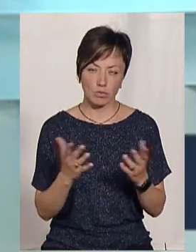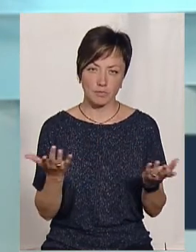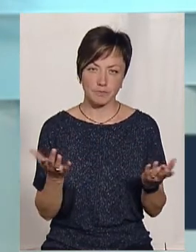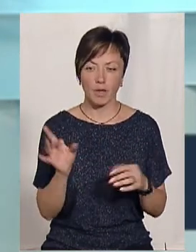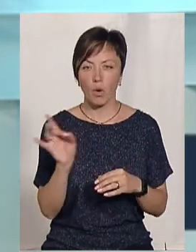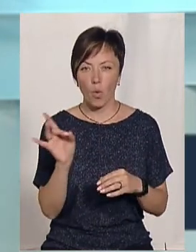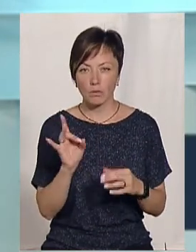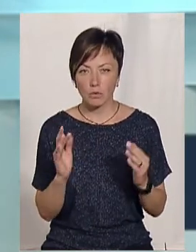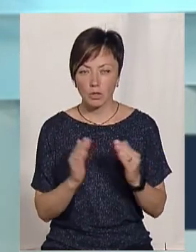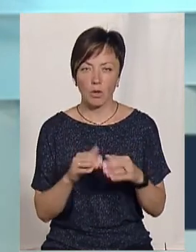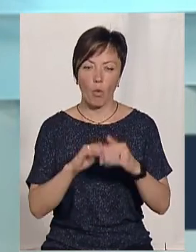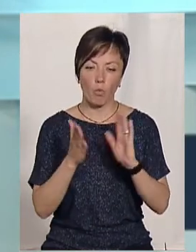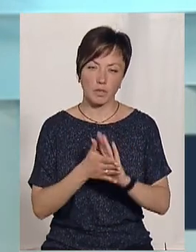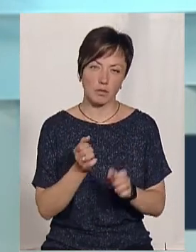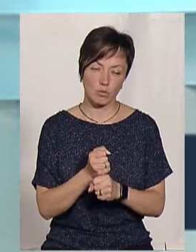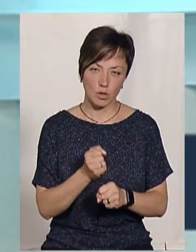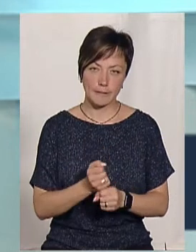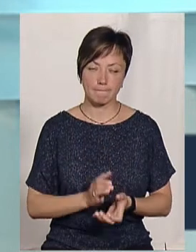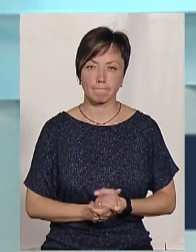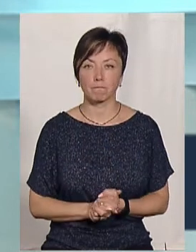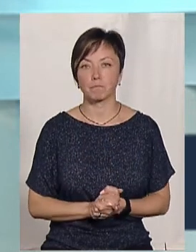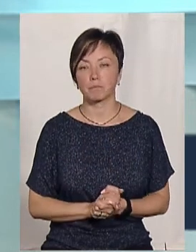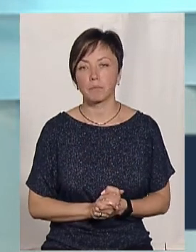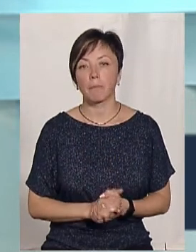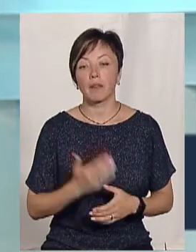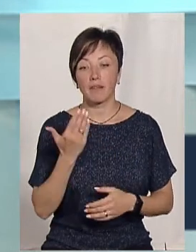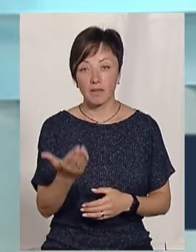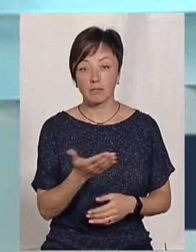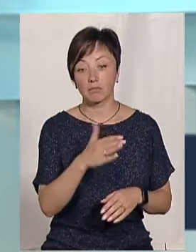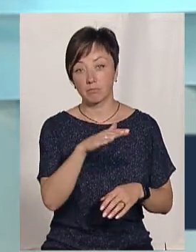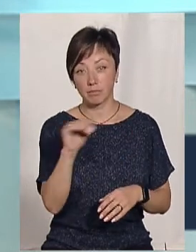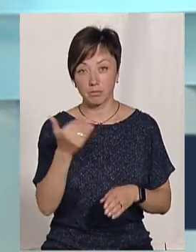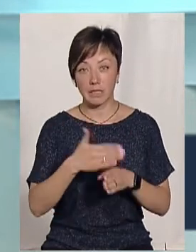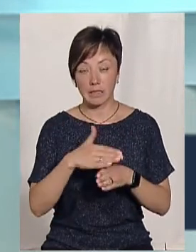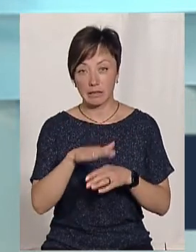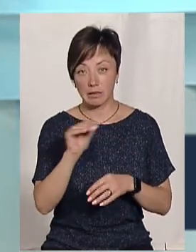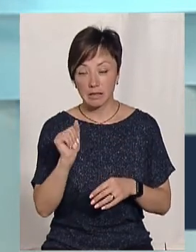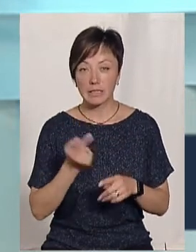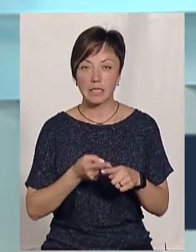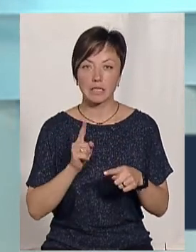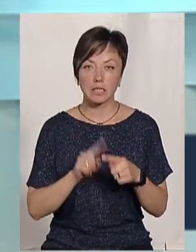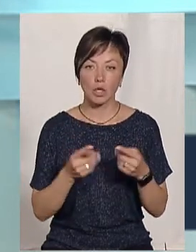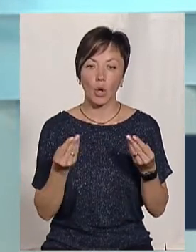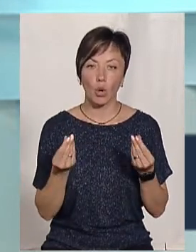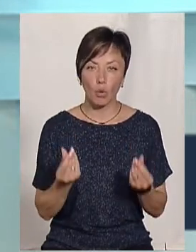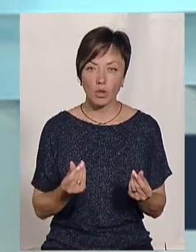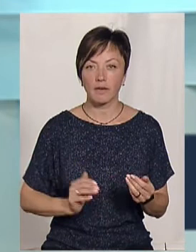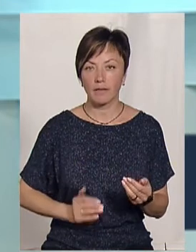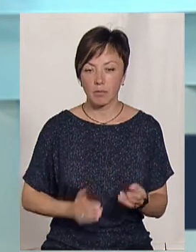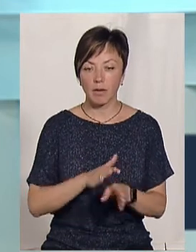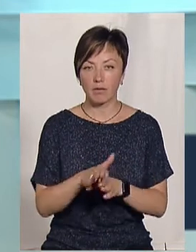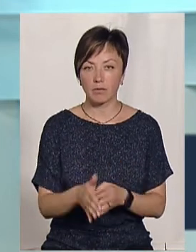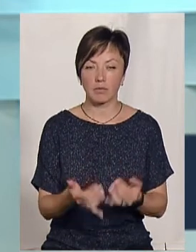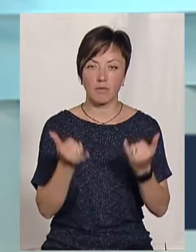будинку, наскільки великий будинок, які роботи ви хочете робити. Виберете кредит, за ці кредитні гроші підрядна організація